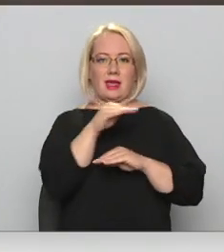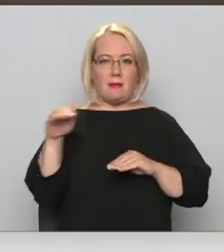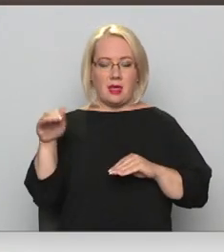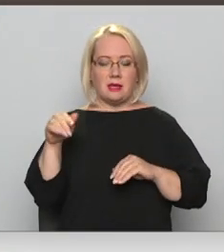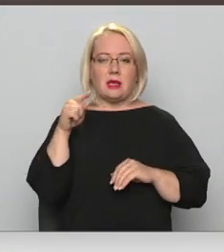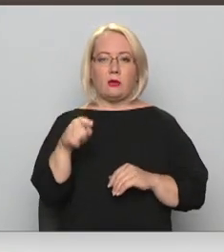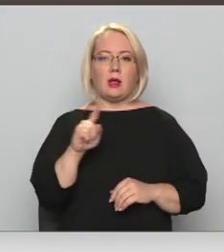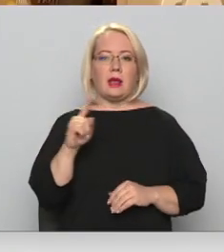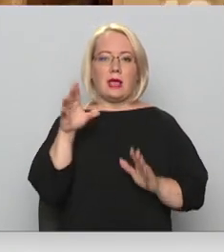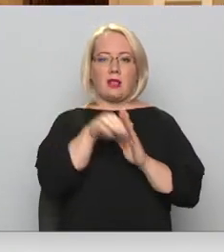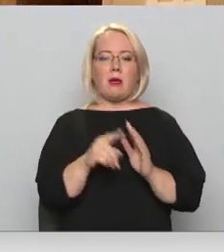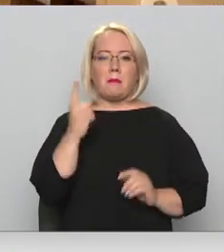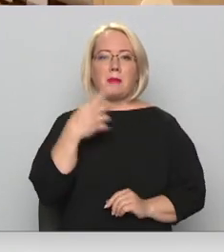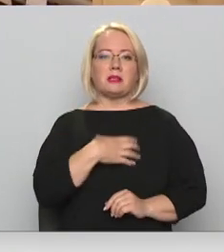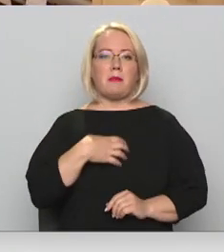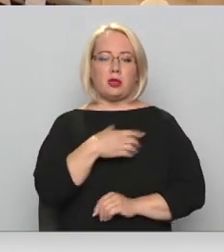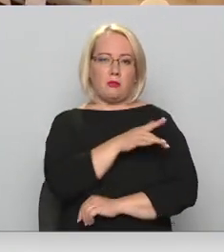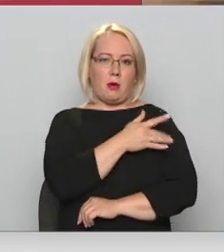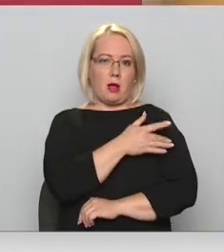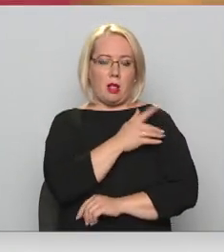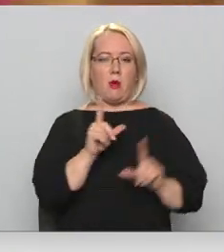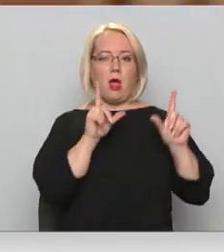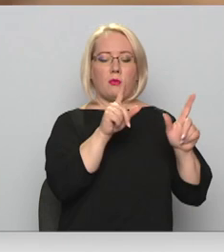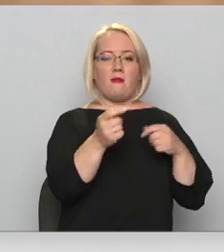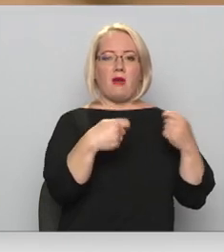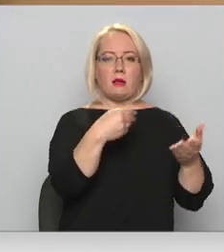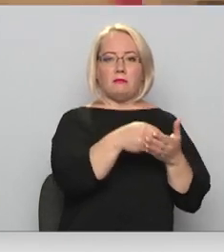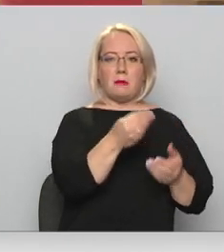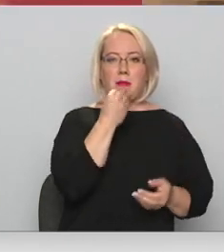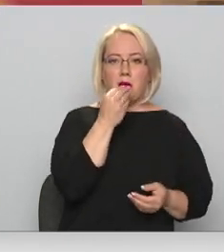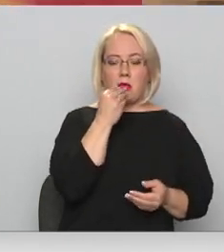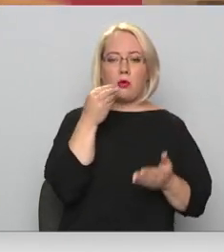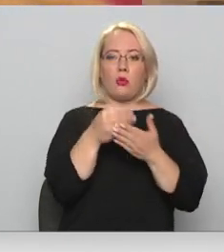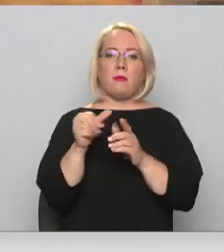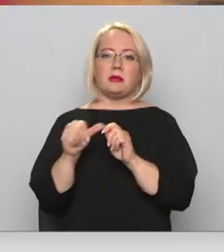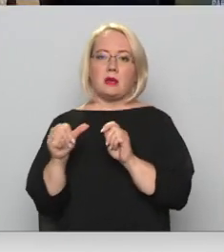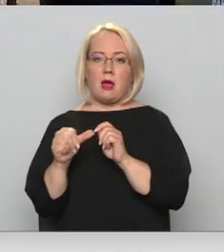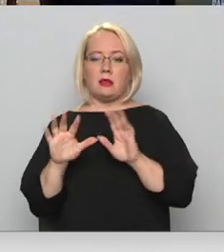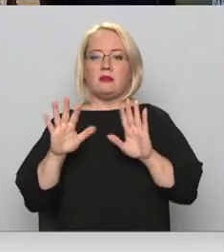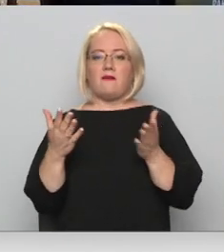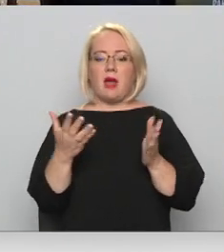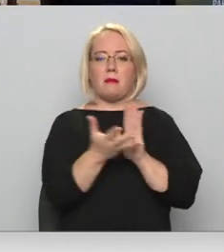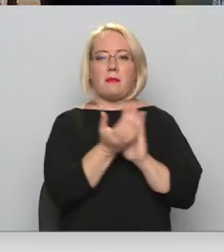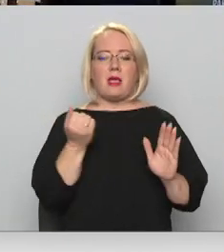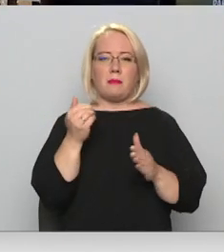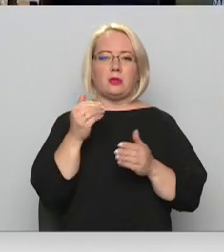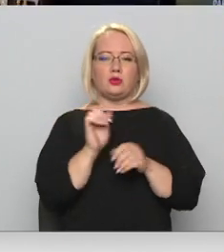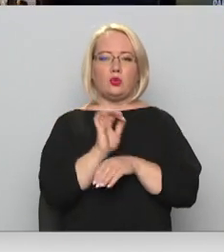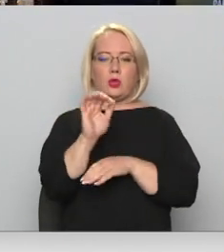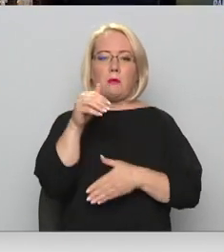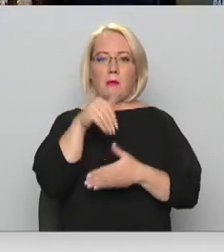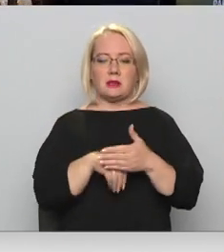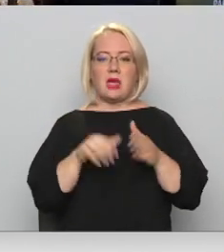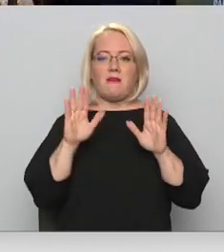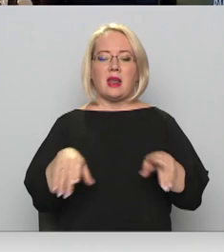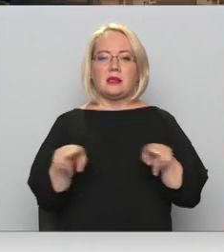pirmās nepieciešamības pakalpojumi. Aizbraukt uz veikalu pēc pārti, kas nopirkt zāles aptiekā vai izņemt sūtījumu pastā, varēs arī